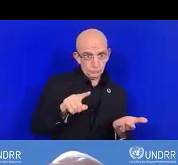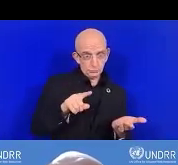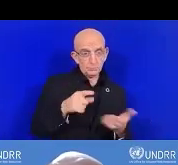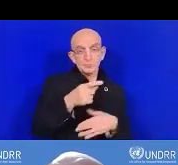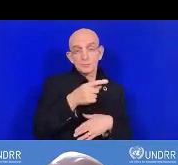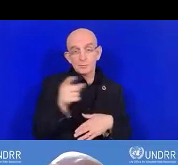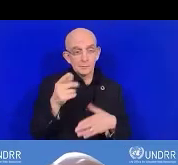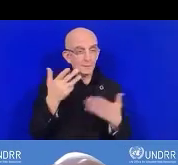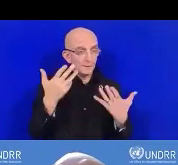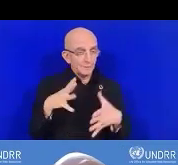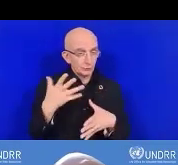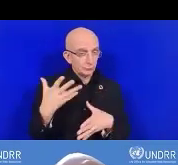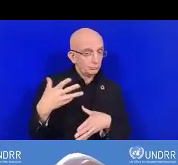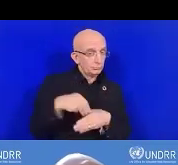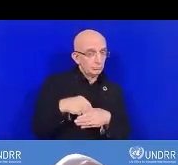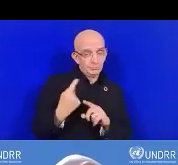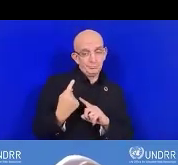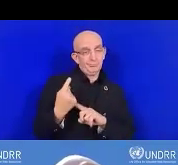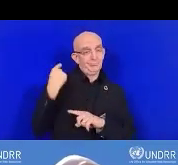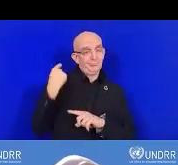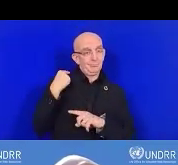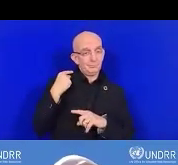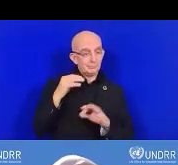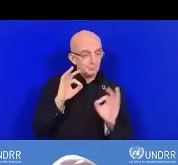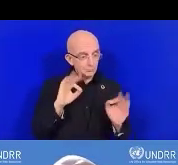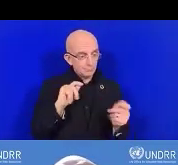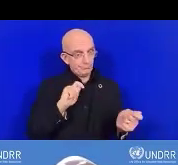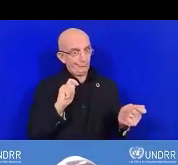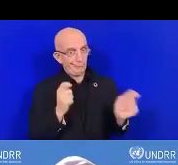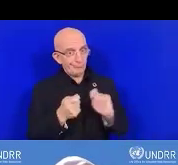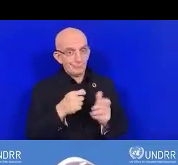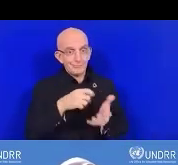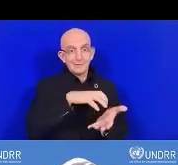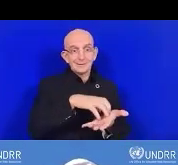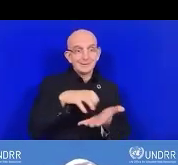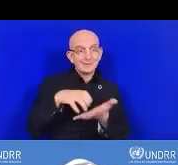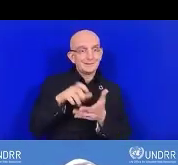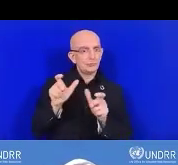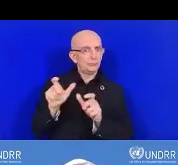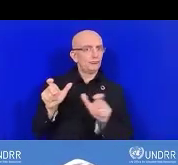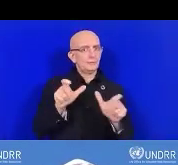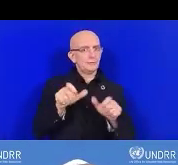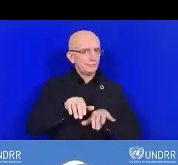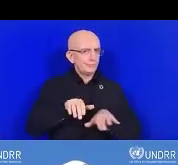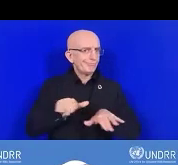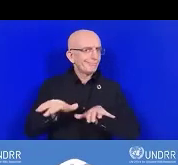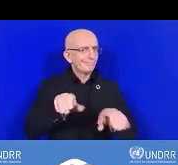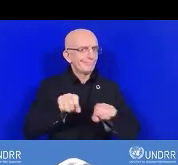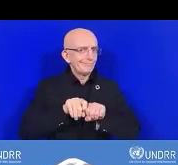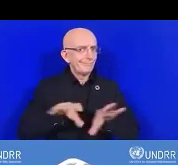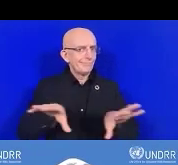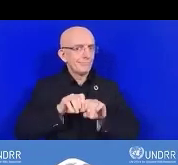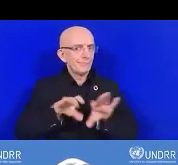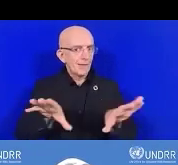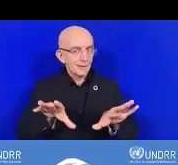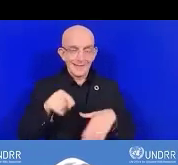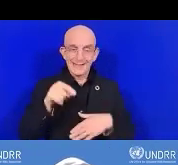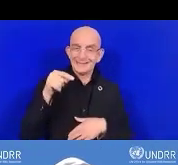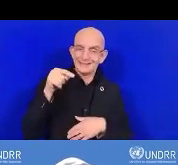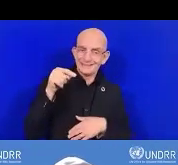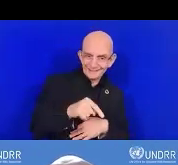rendre les vies résilientes. Vous connaissez les 10 éléments essentiels